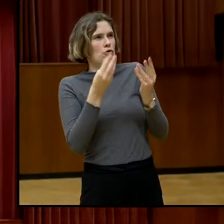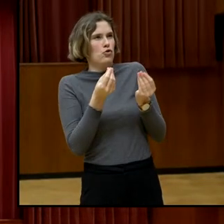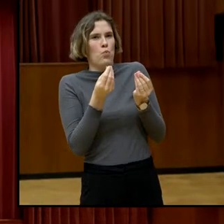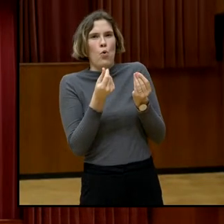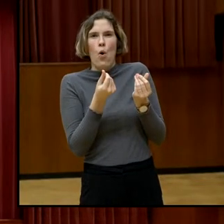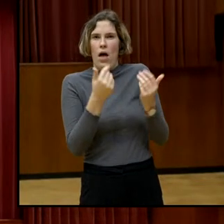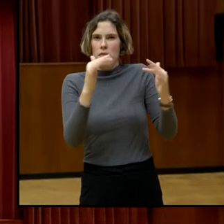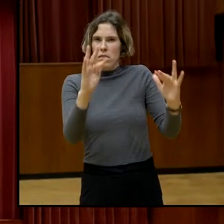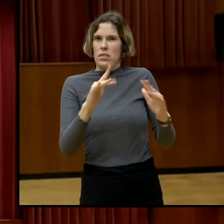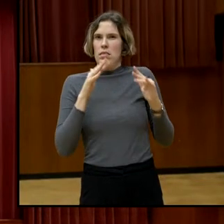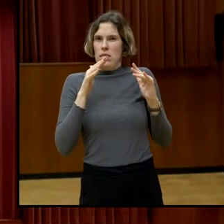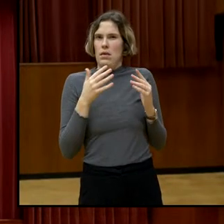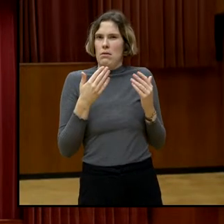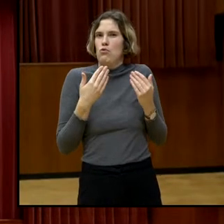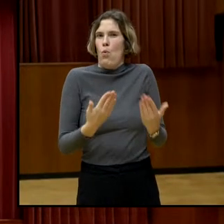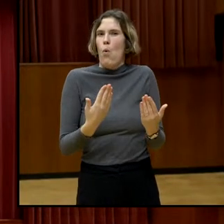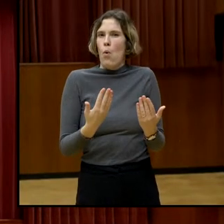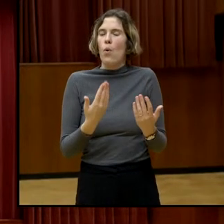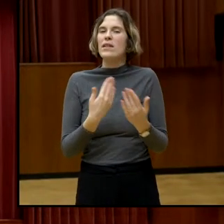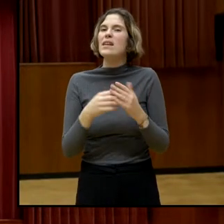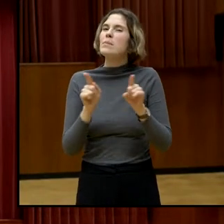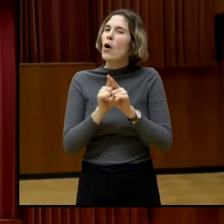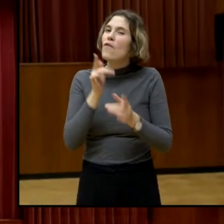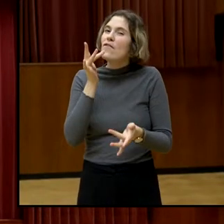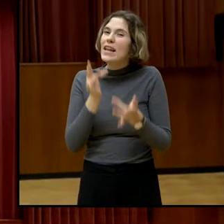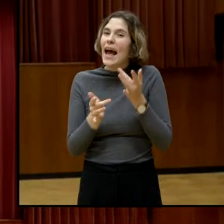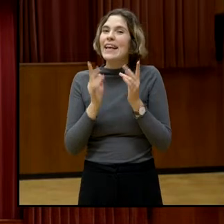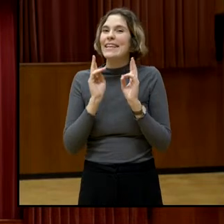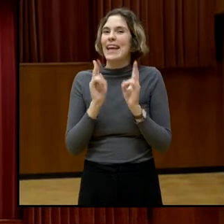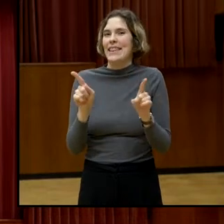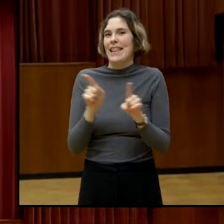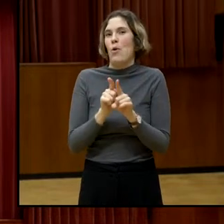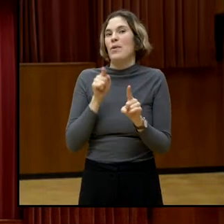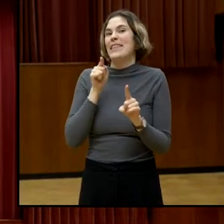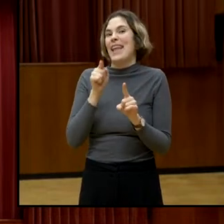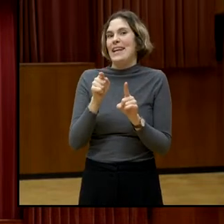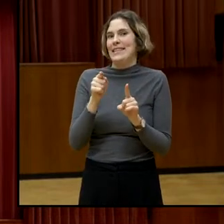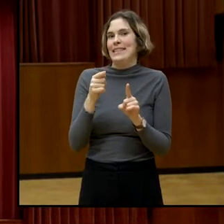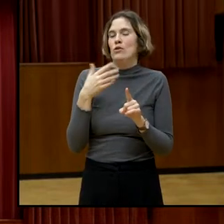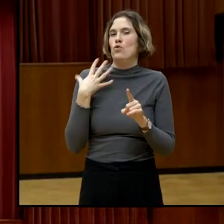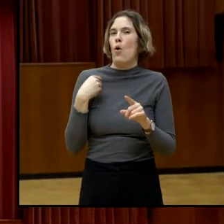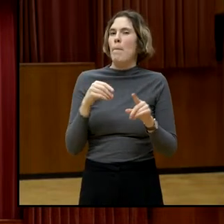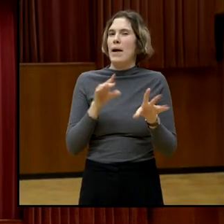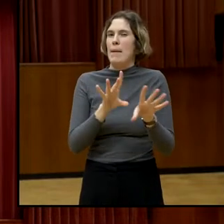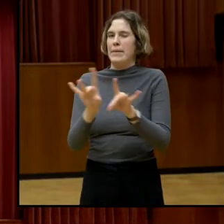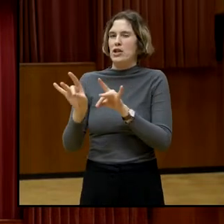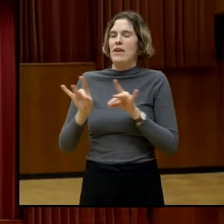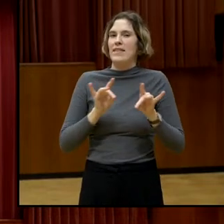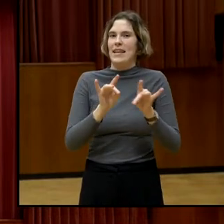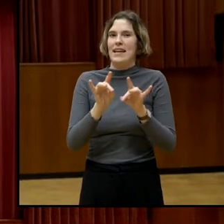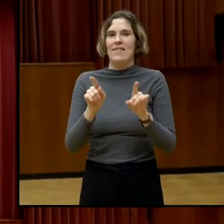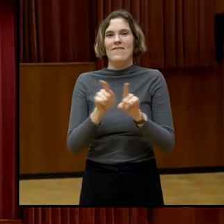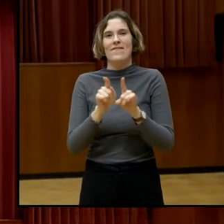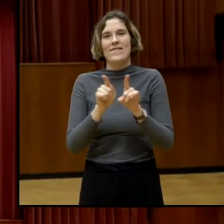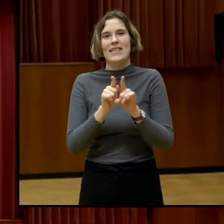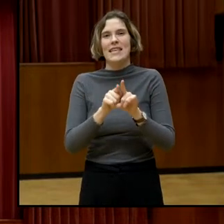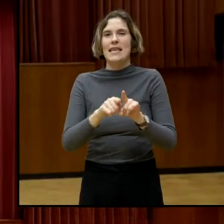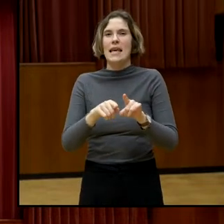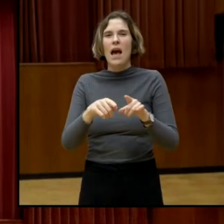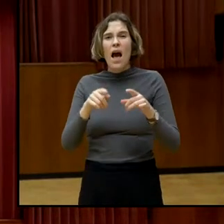ja, vielleicht kann man da auch noch mal ein bisschen darauf eingehen, auf diese hyperpolitische